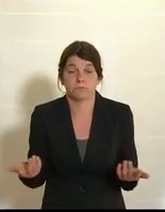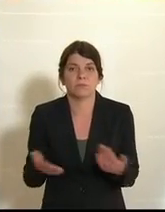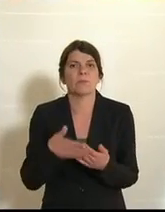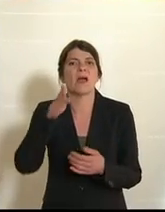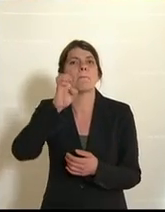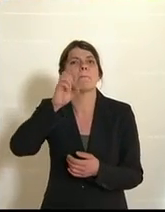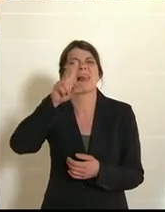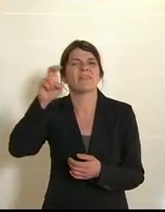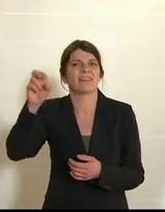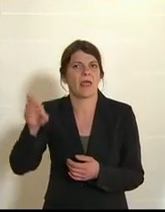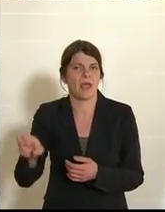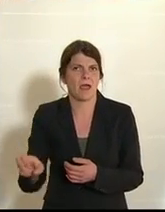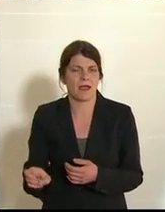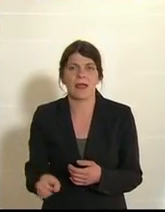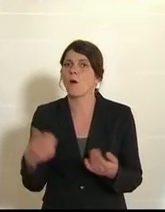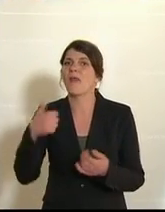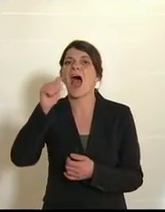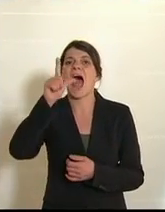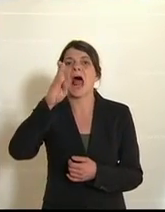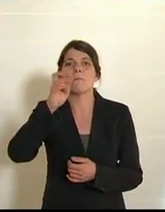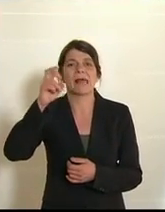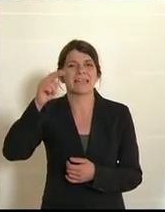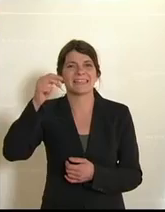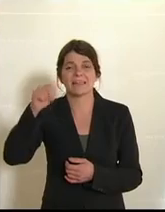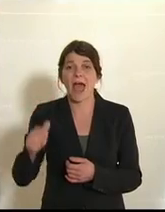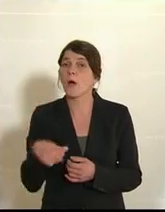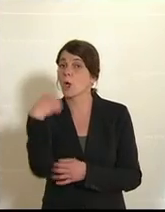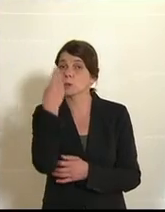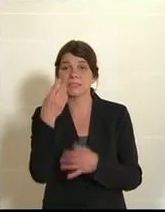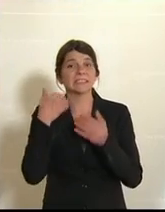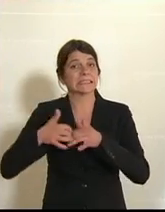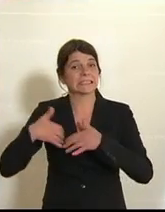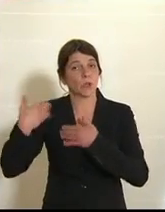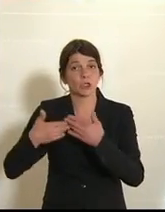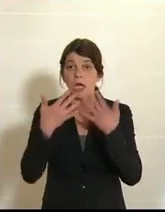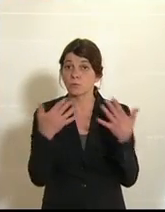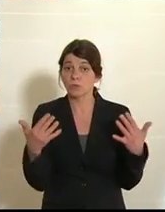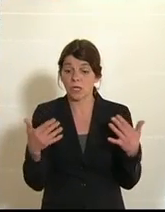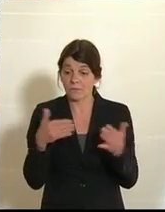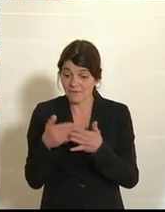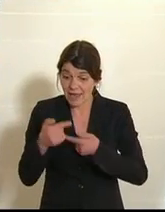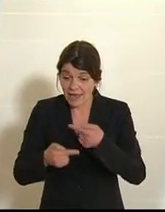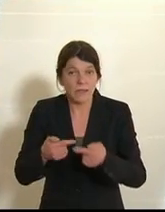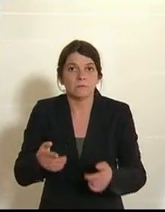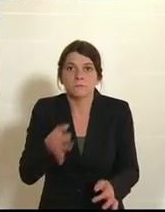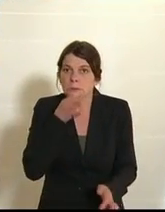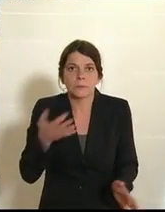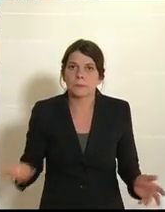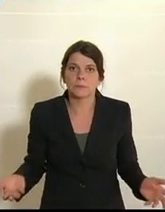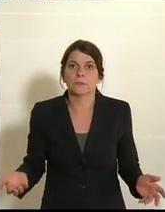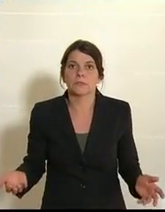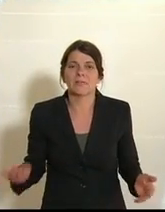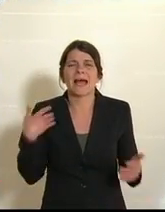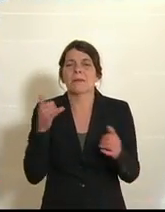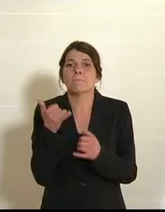Belvedere oder die Albertina oder auch das Kunsthistorische Museum, ganz schwer weiterführen können. Es war immer ein